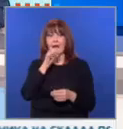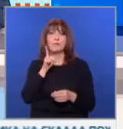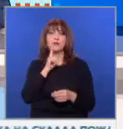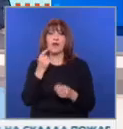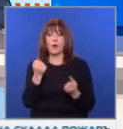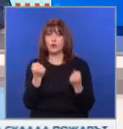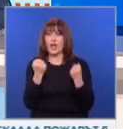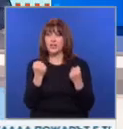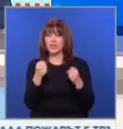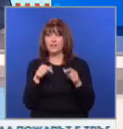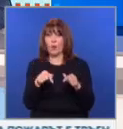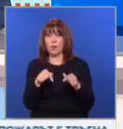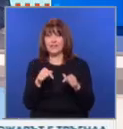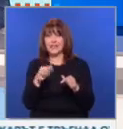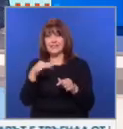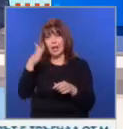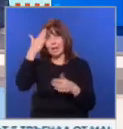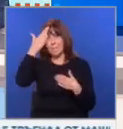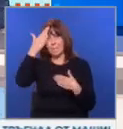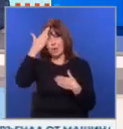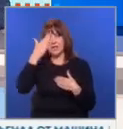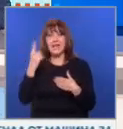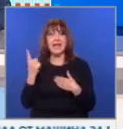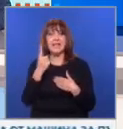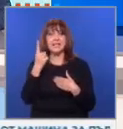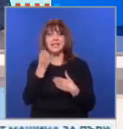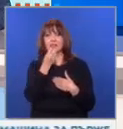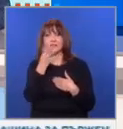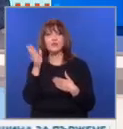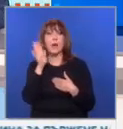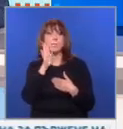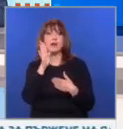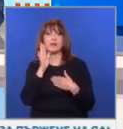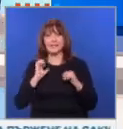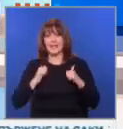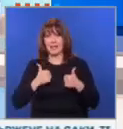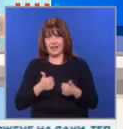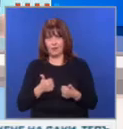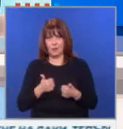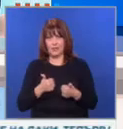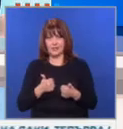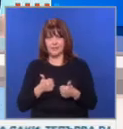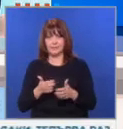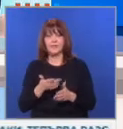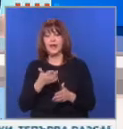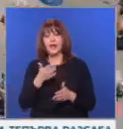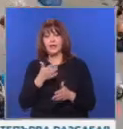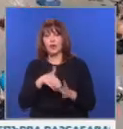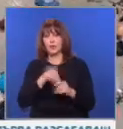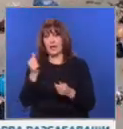кръвен път. Единственият описан в литературата случай е на бългийски турист. Отказал хоспитализация и загинал за часове.